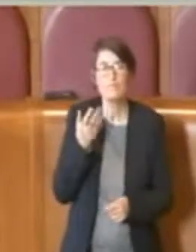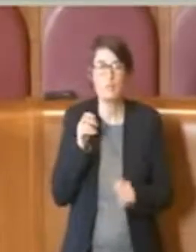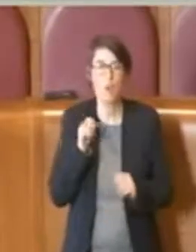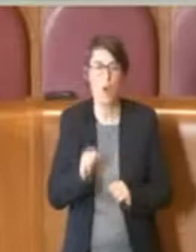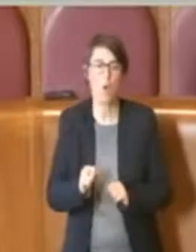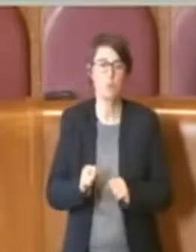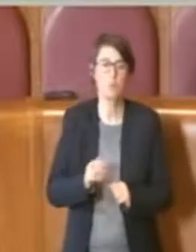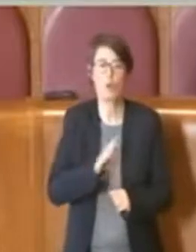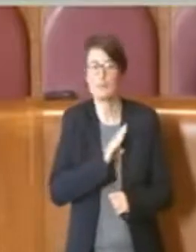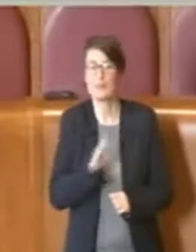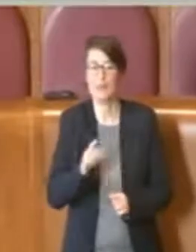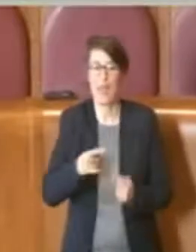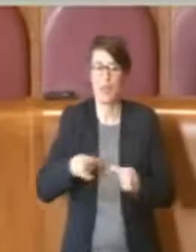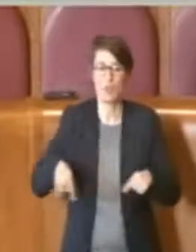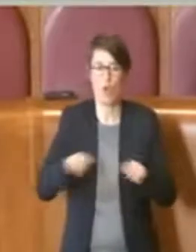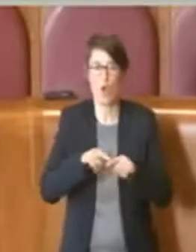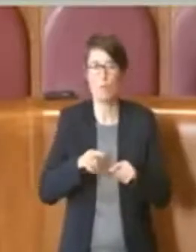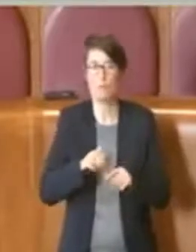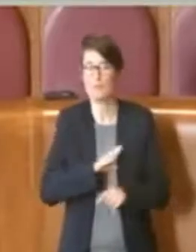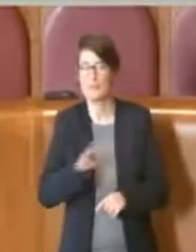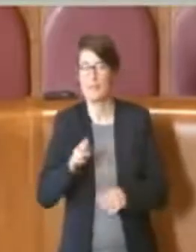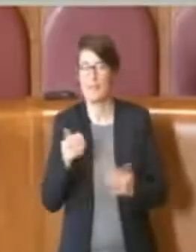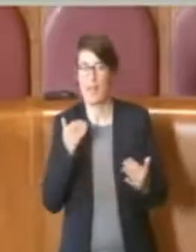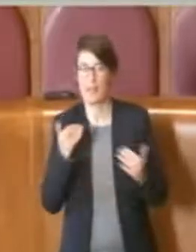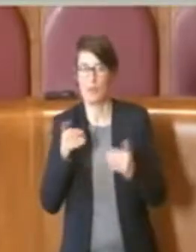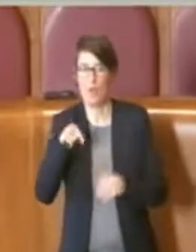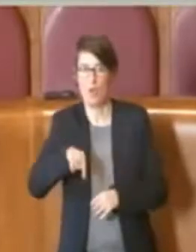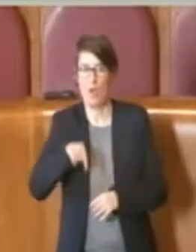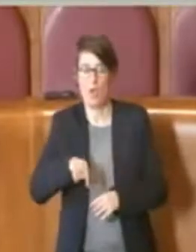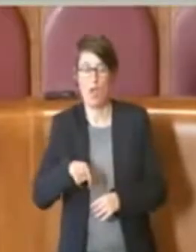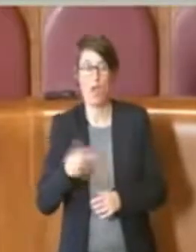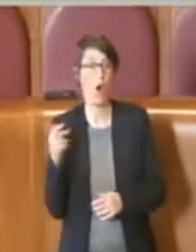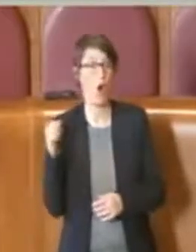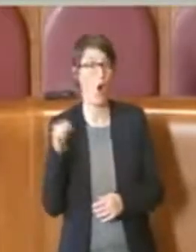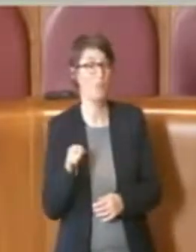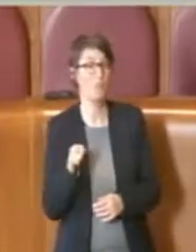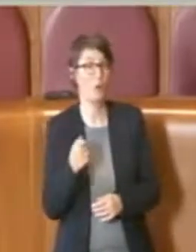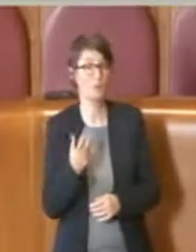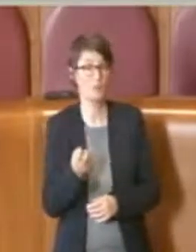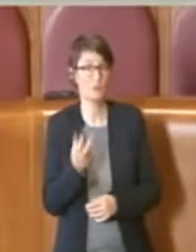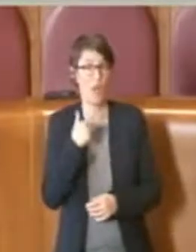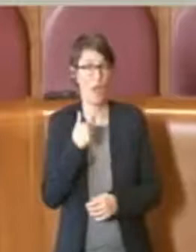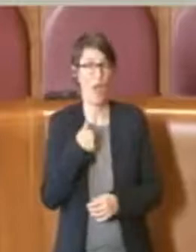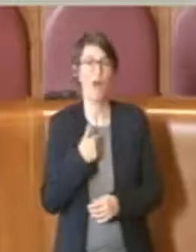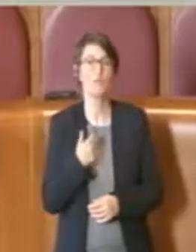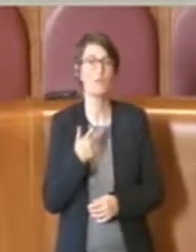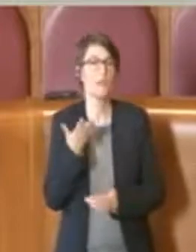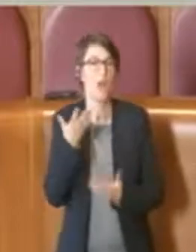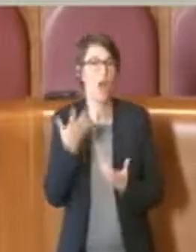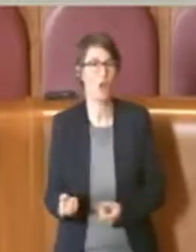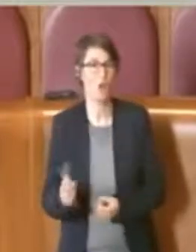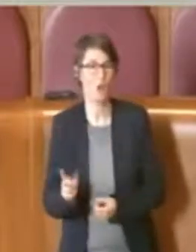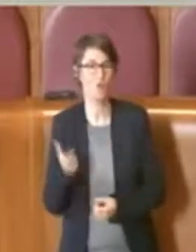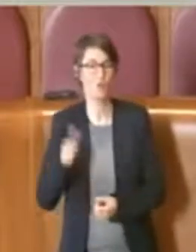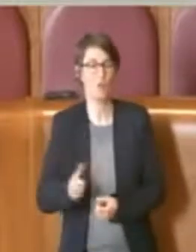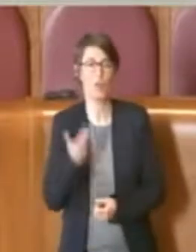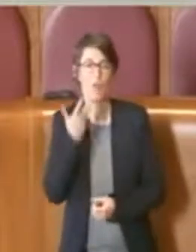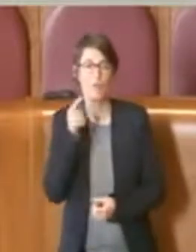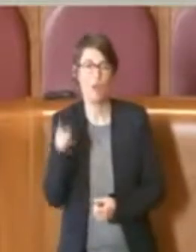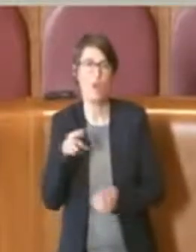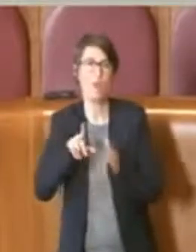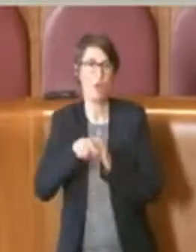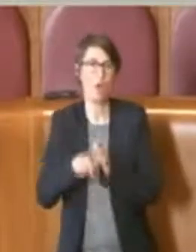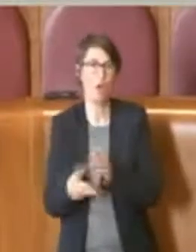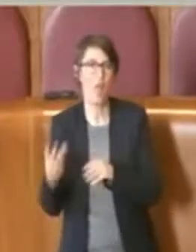immediatamente in aula. Le opposizioni ci hanno detto che non accettavano questa cosa perché volevano più tempo per discuterlo. Ci è